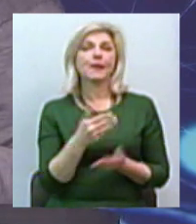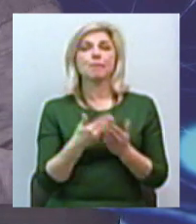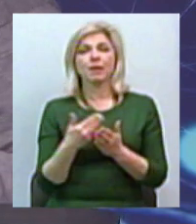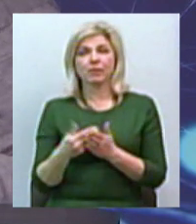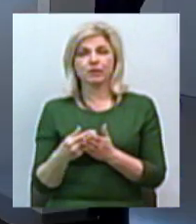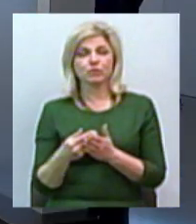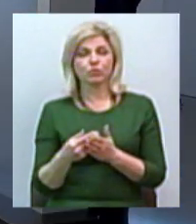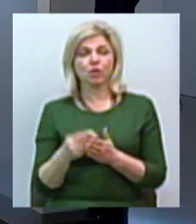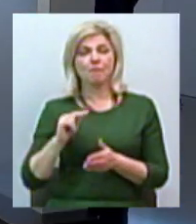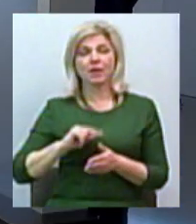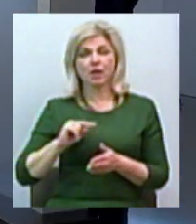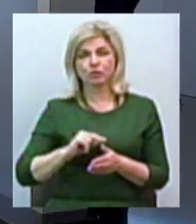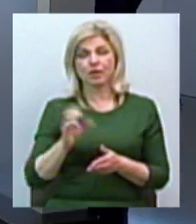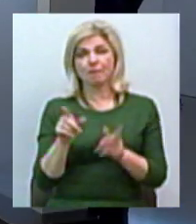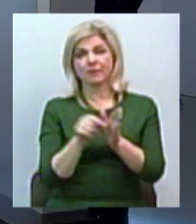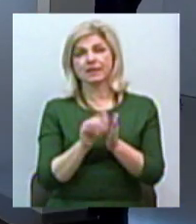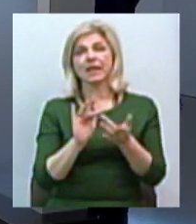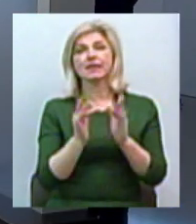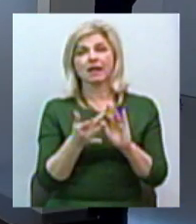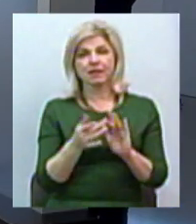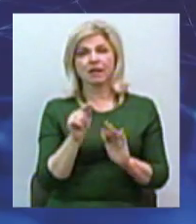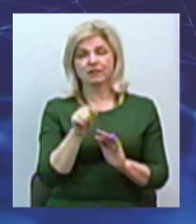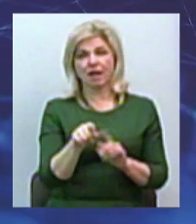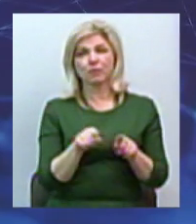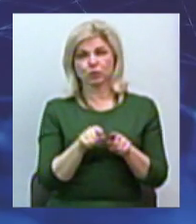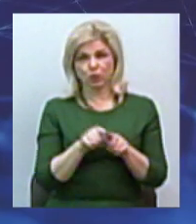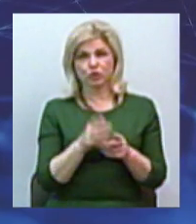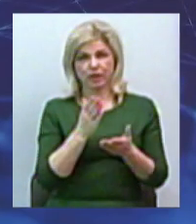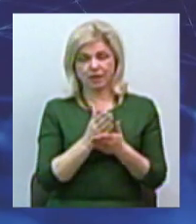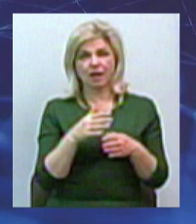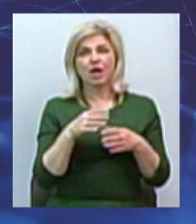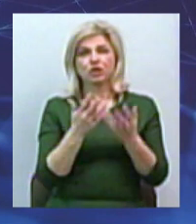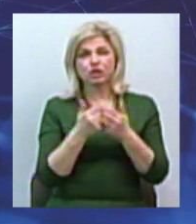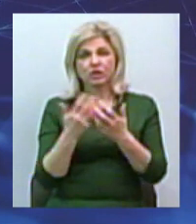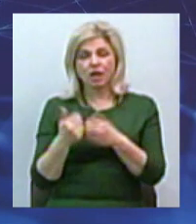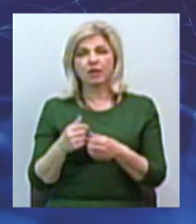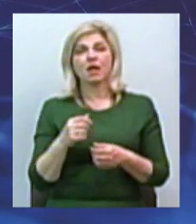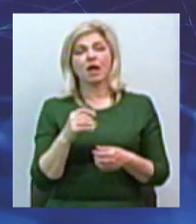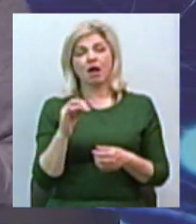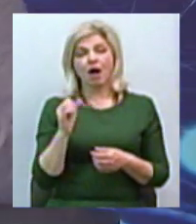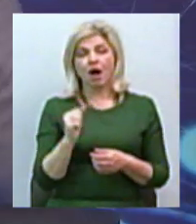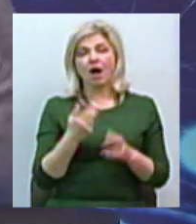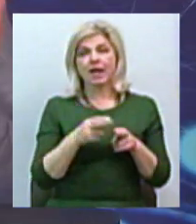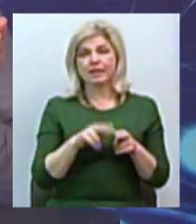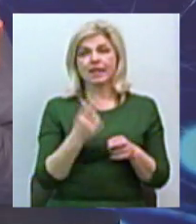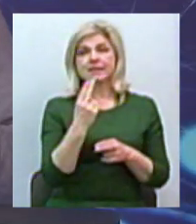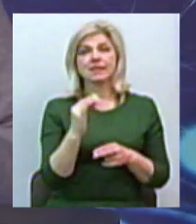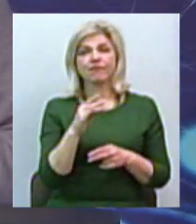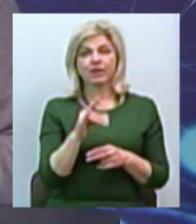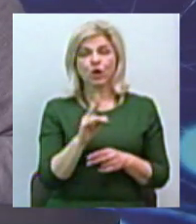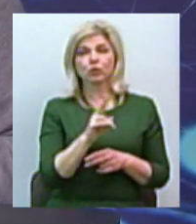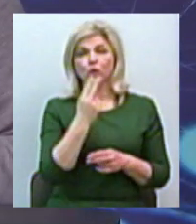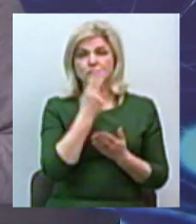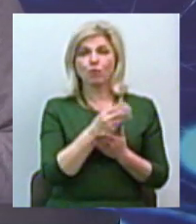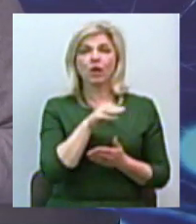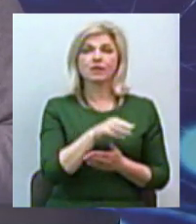стільки працює з інтернетом, бо там теж лічильники, які на кабельному, цифровому стоять. А оці дві цифри, хто дивиться Т2 і